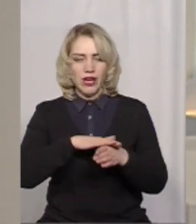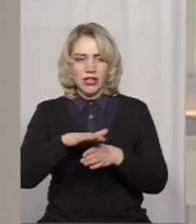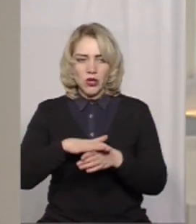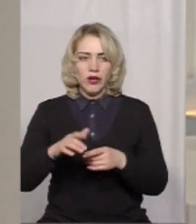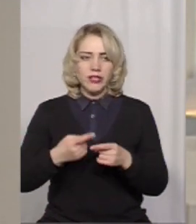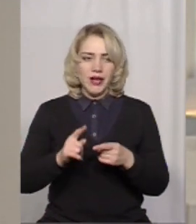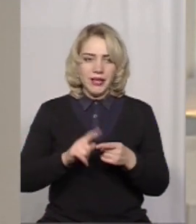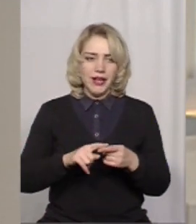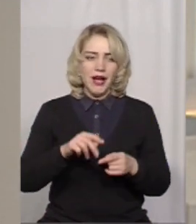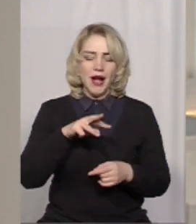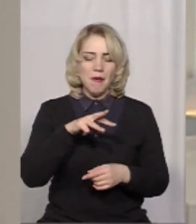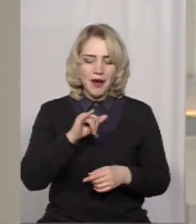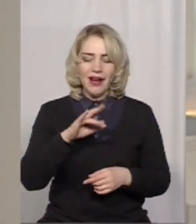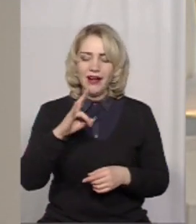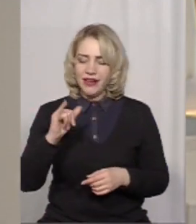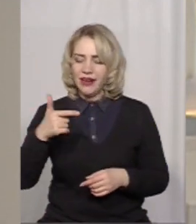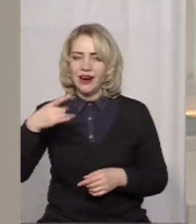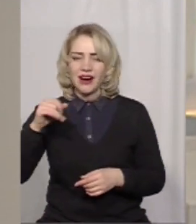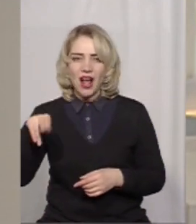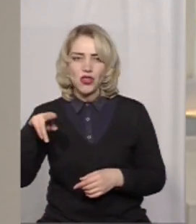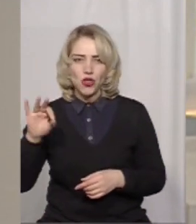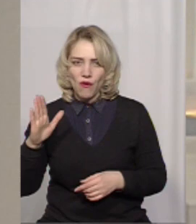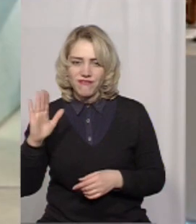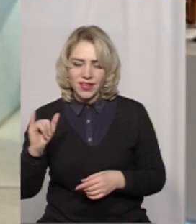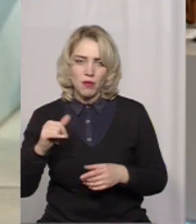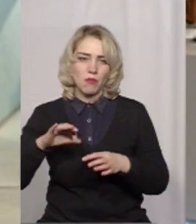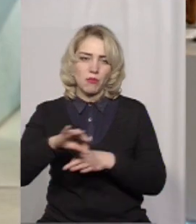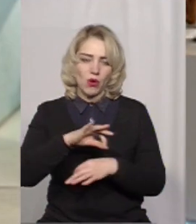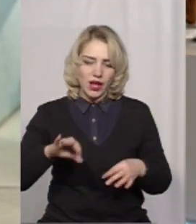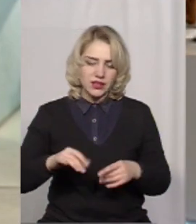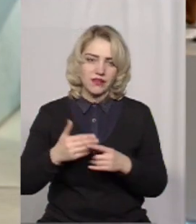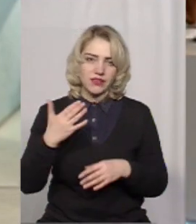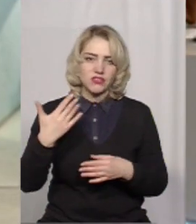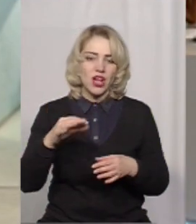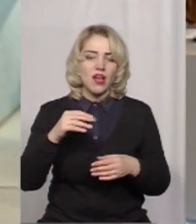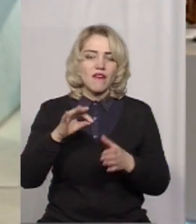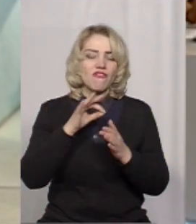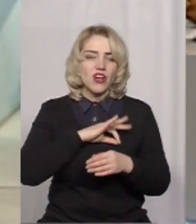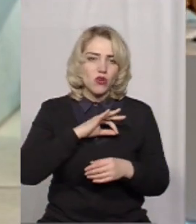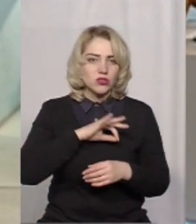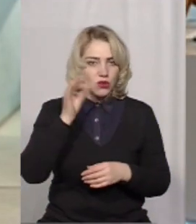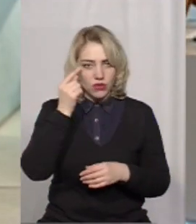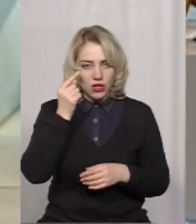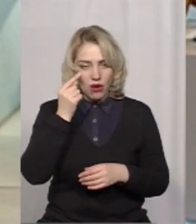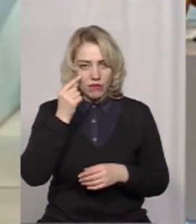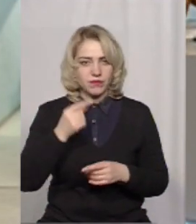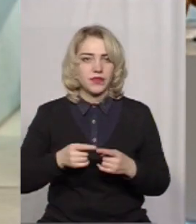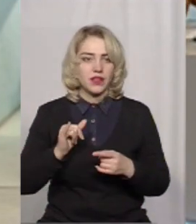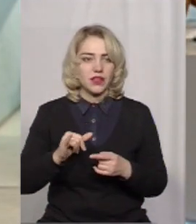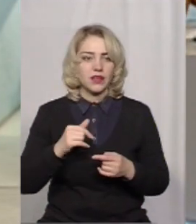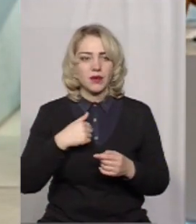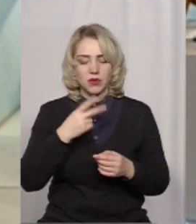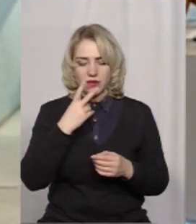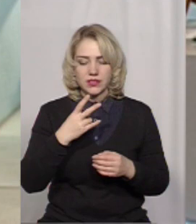тий міні-грантовий проєкт, використовували індикатори, я так думаю. Я подивила звіта стару про ті